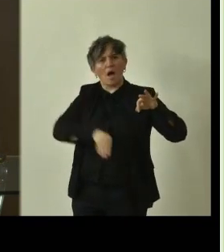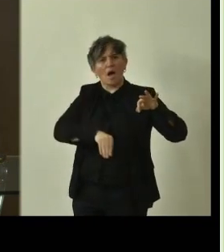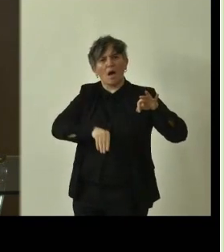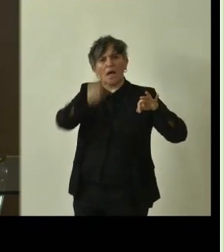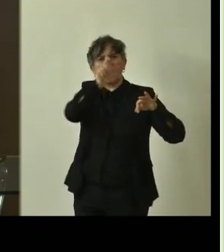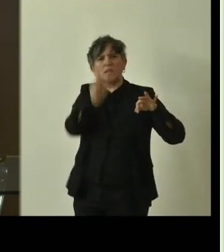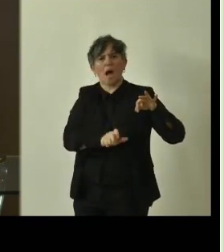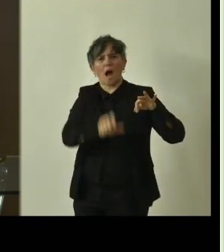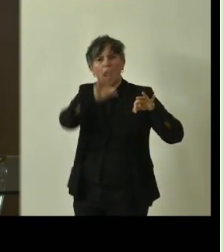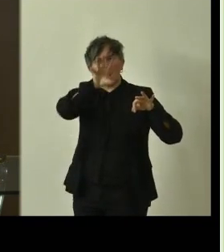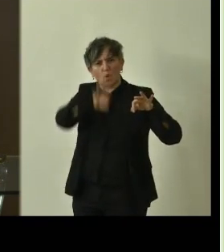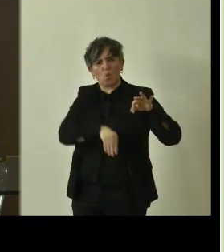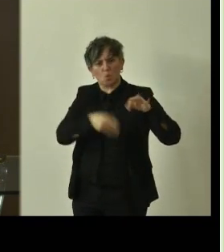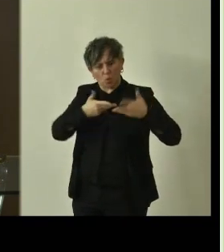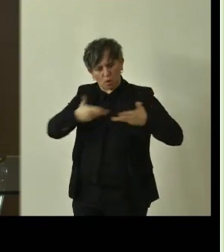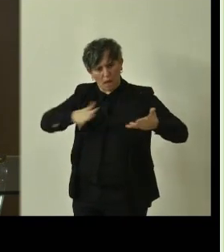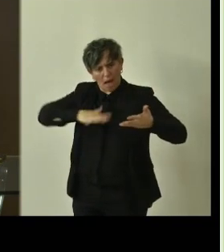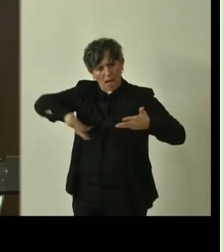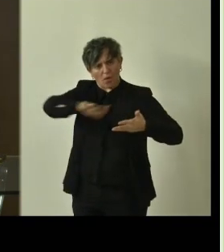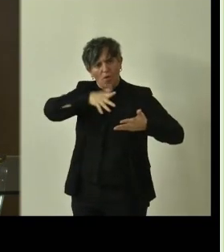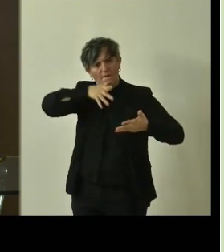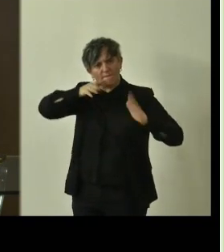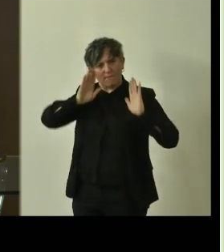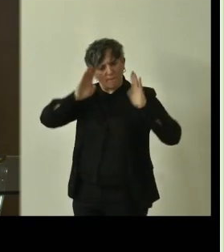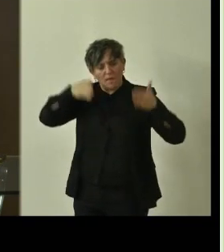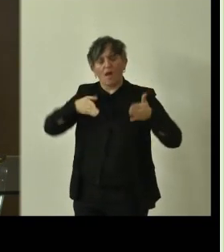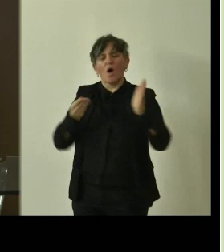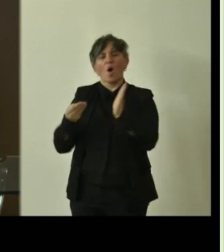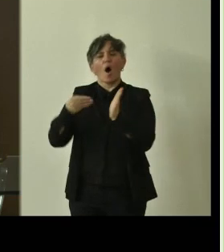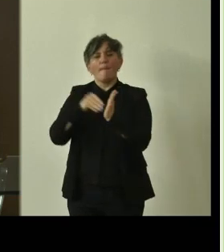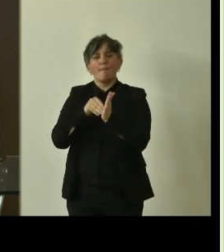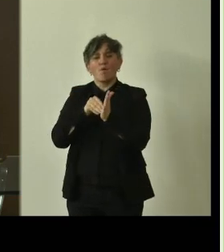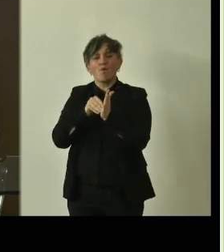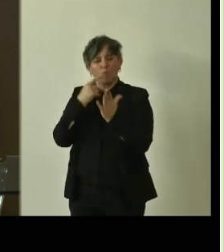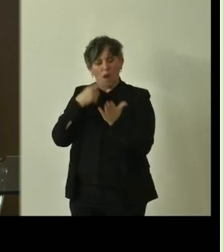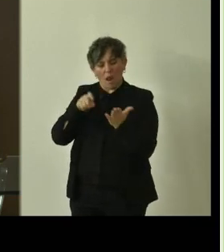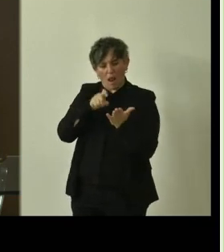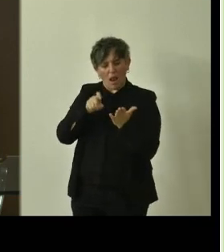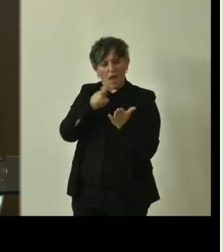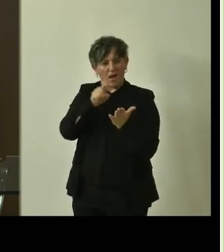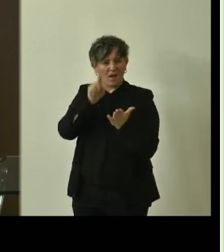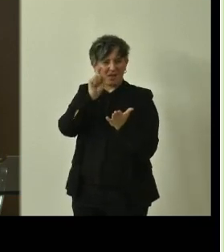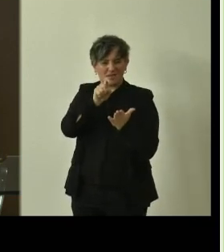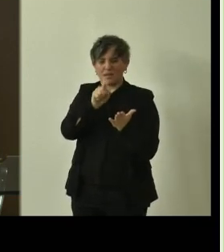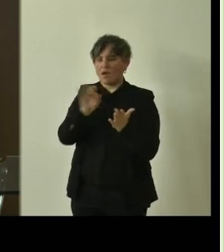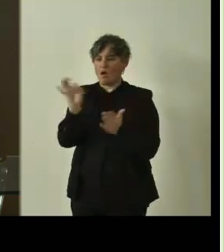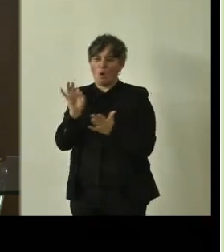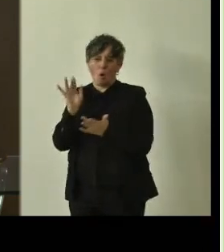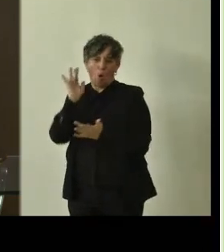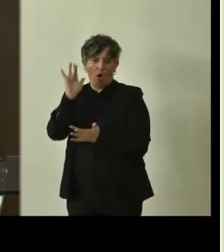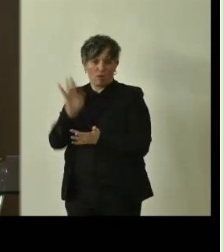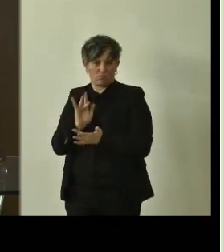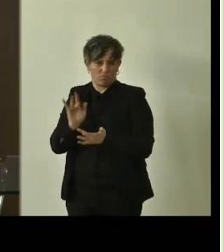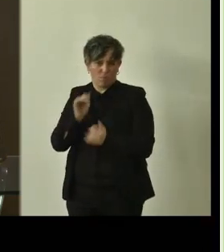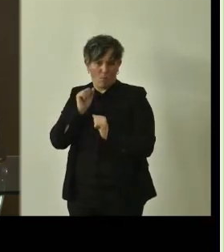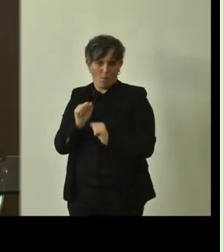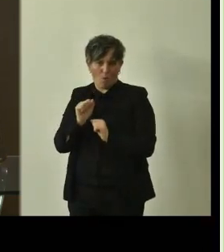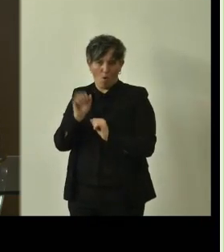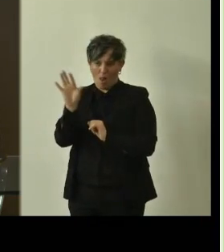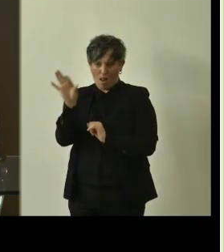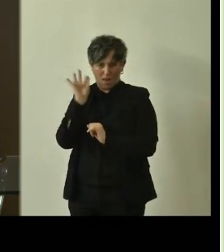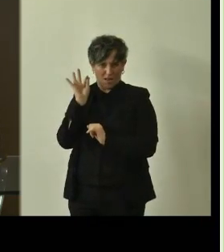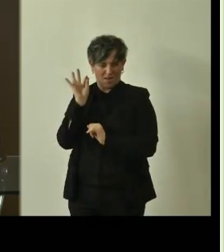sul territorio di vostro interesse e selezionando il punto col mouse o col dito sul display del